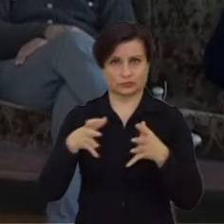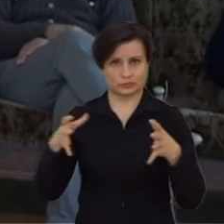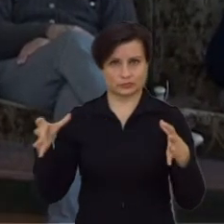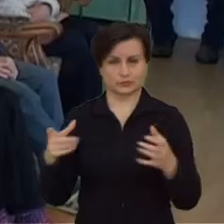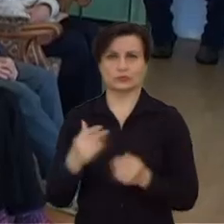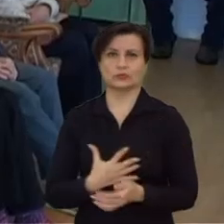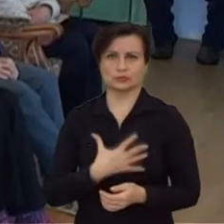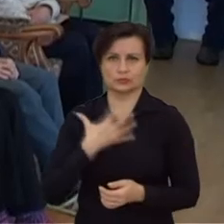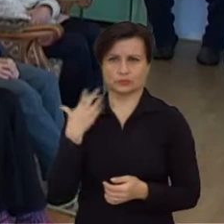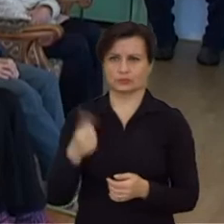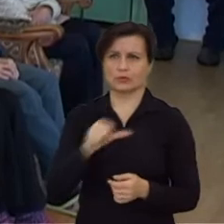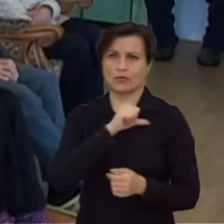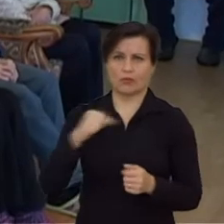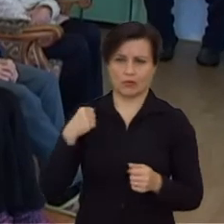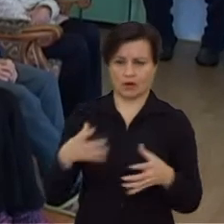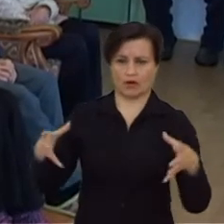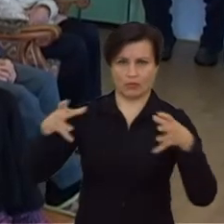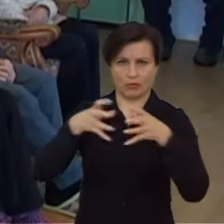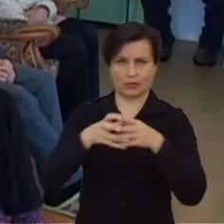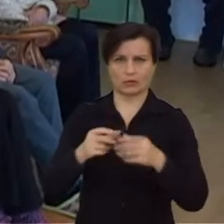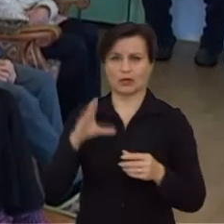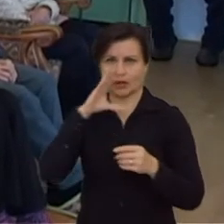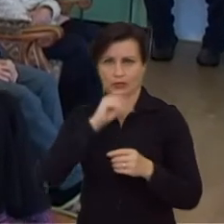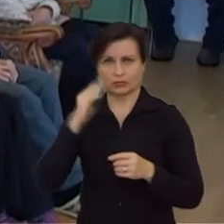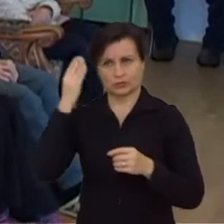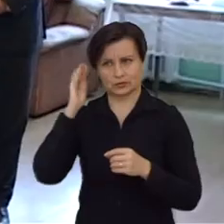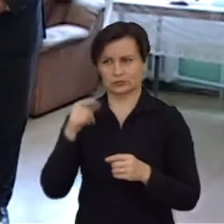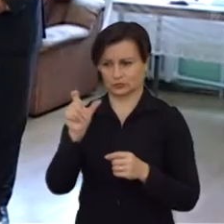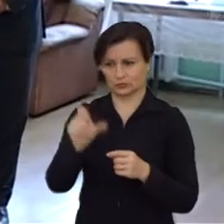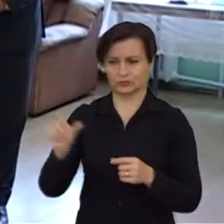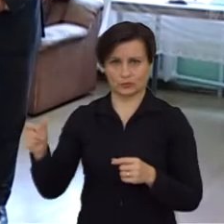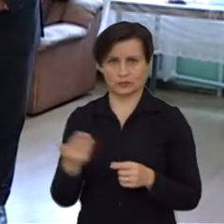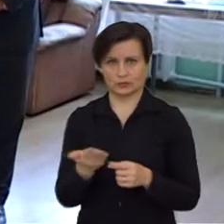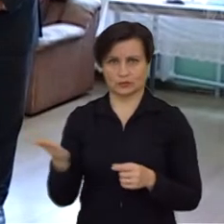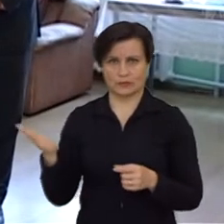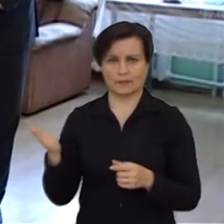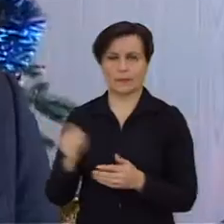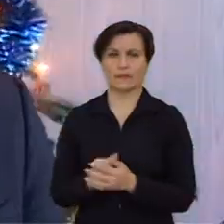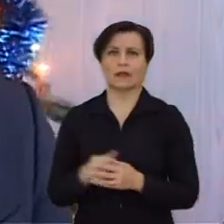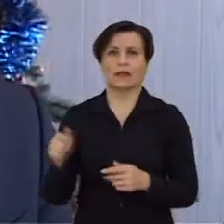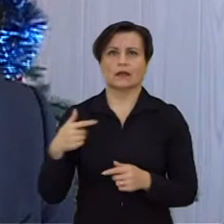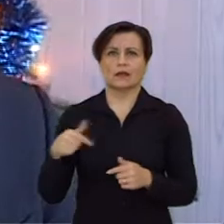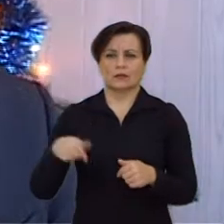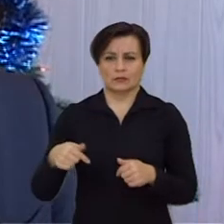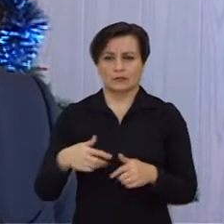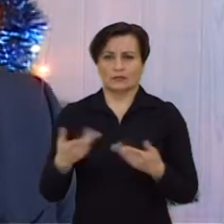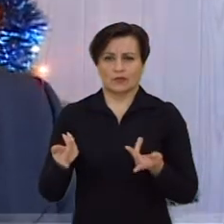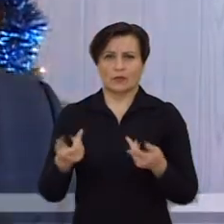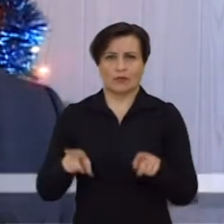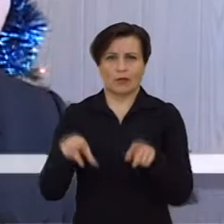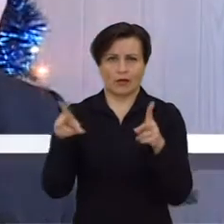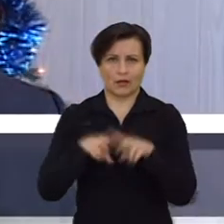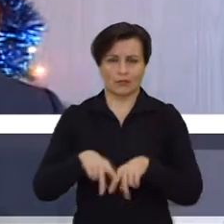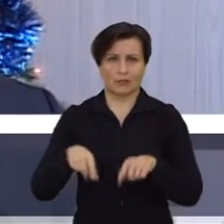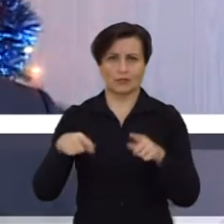žmonių vis daugėja. Tas labai čiaigu, kad pačios bendruomenės sugeba pasirūpinti šiais žmonėmis. Pas mus tapo liktai ir tradicija,